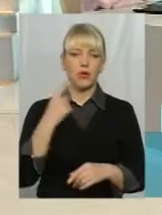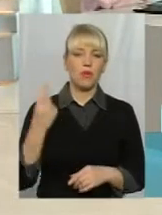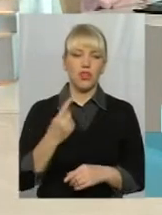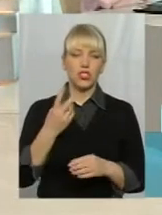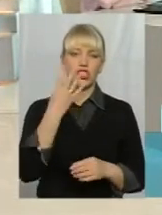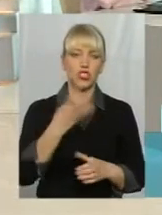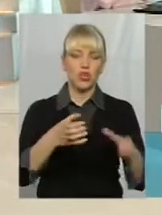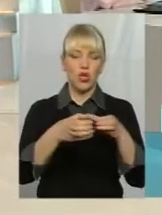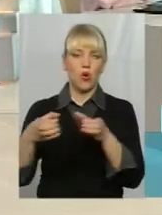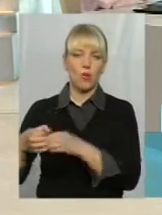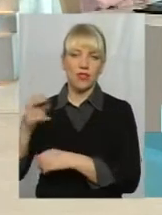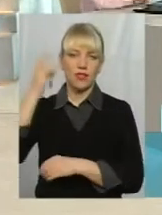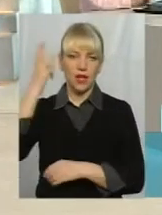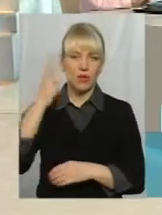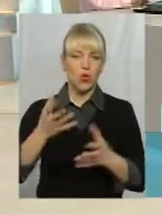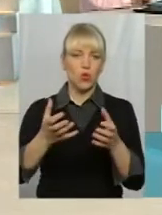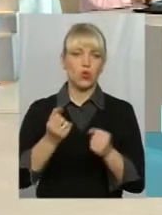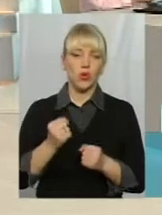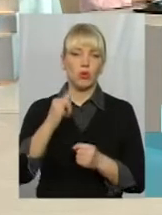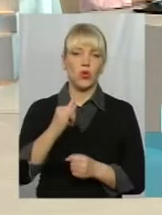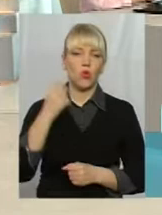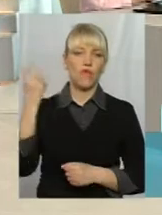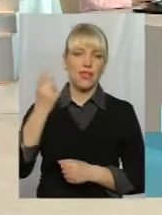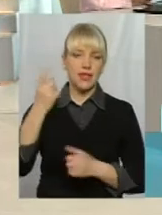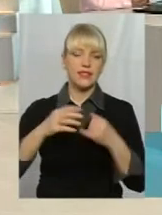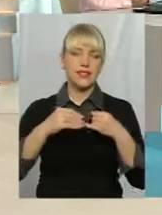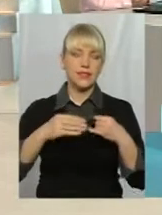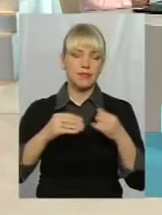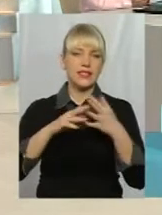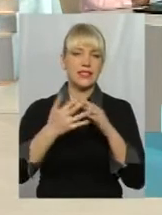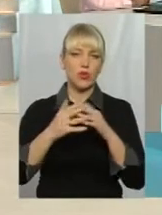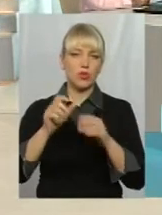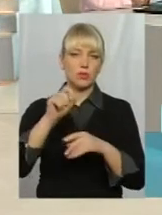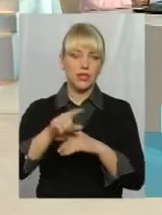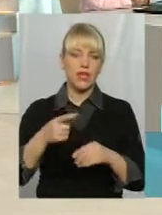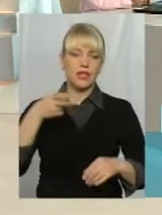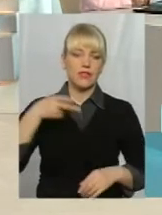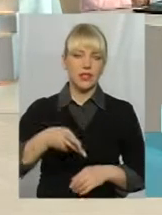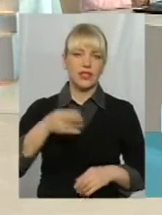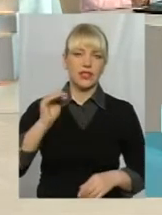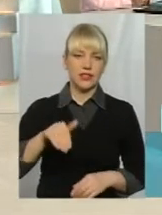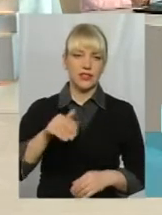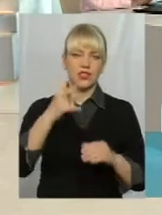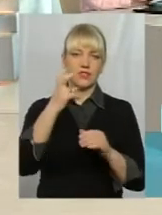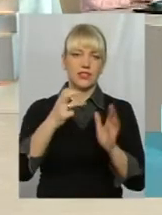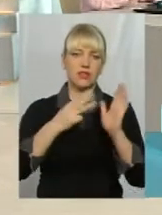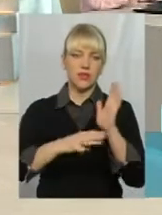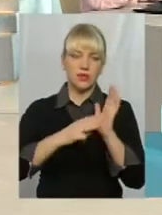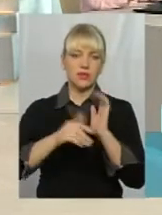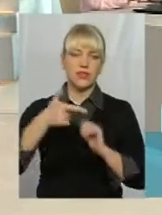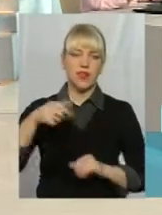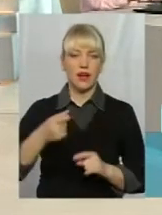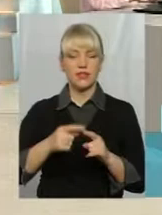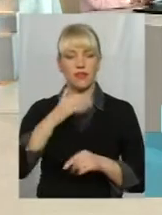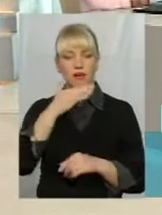громади на Хмельниччині отримали у власність землі сільгоспризначення. Йдеться про 2280 гектарів. Так це